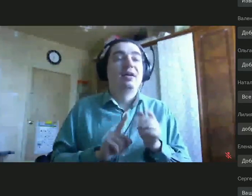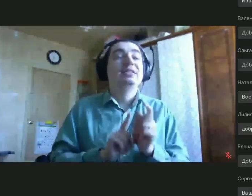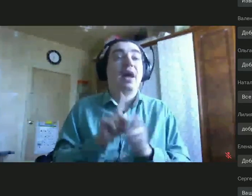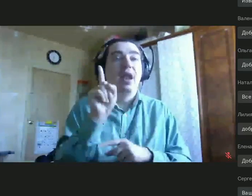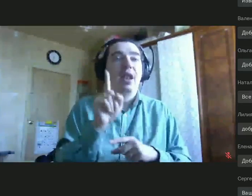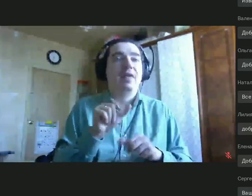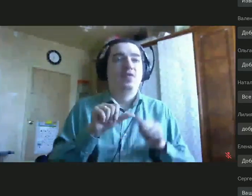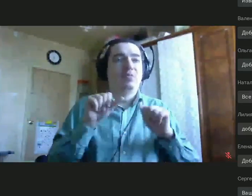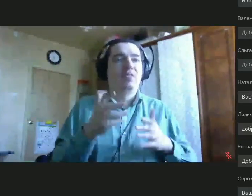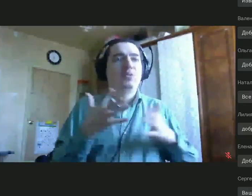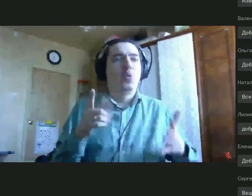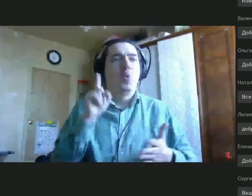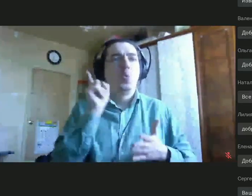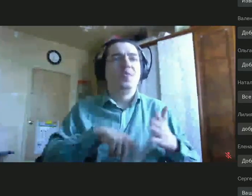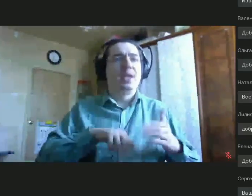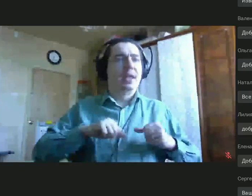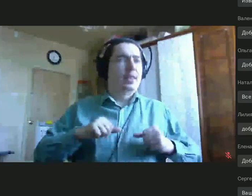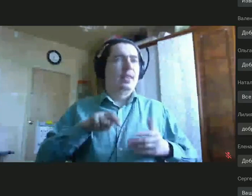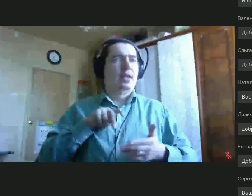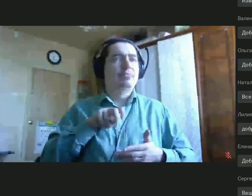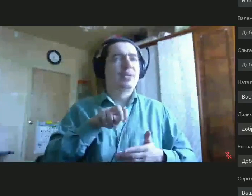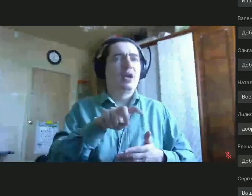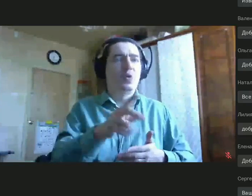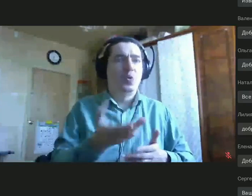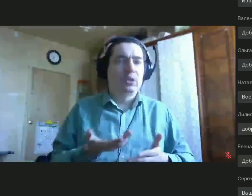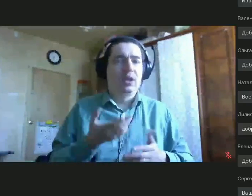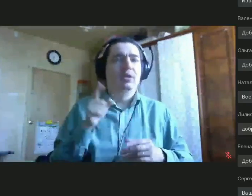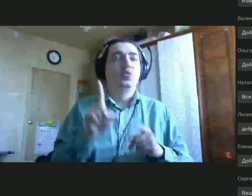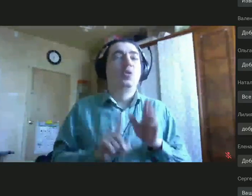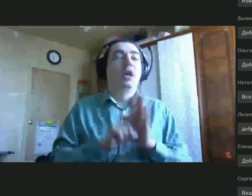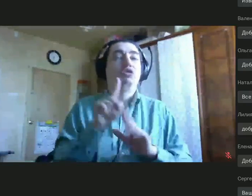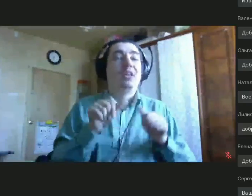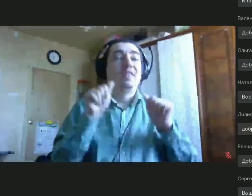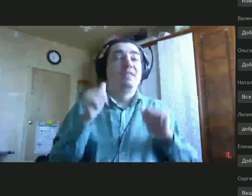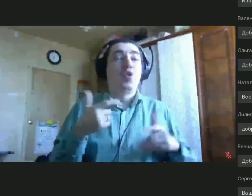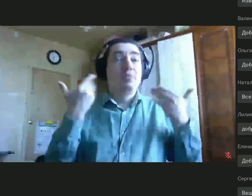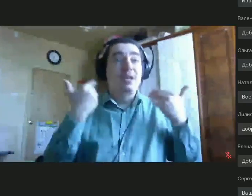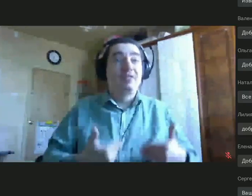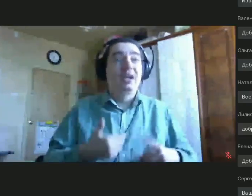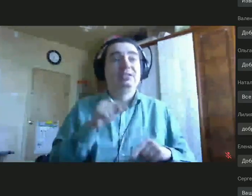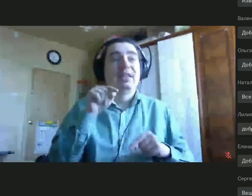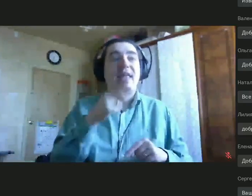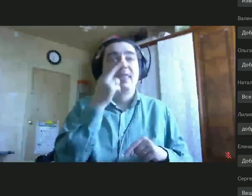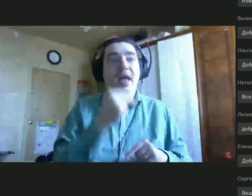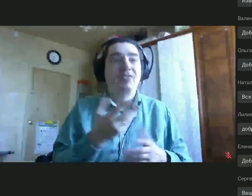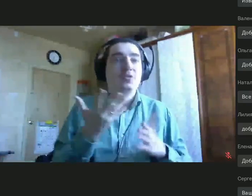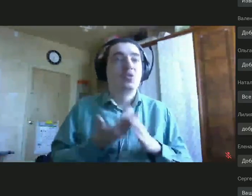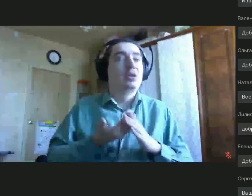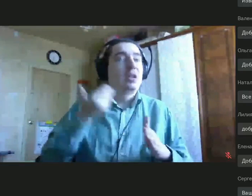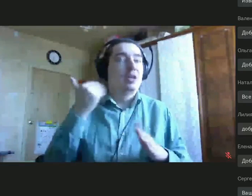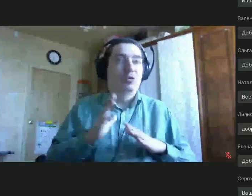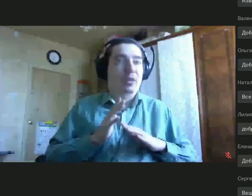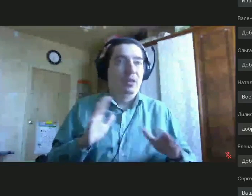походка, у нее стали формироваться бытовые навыки, которых раньше не было. И Катина